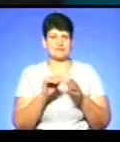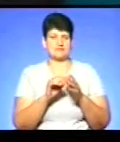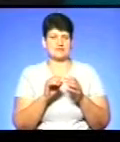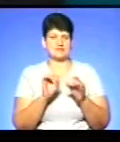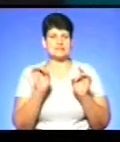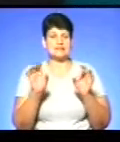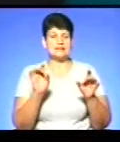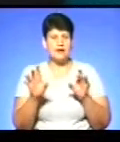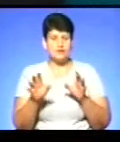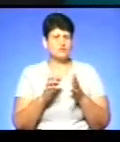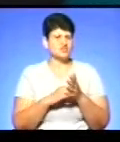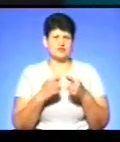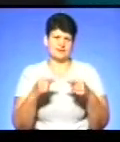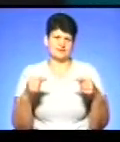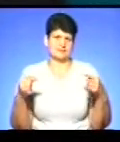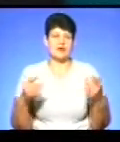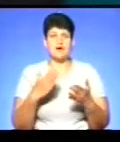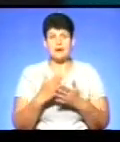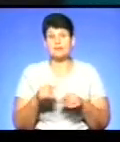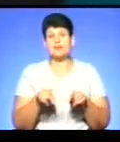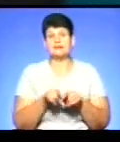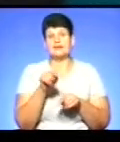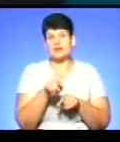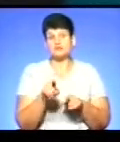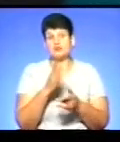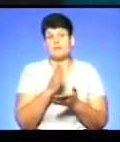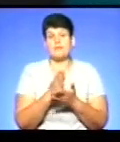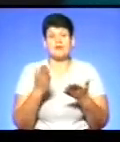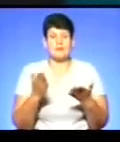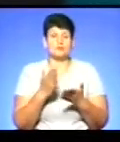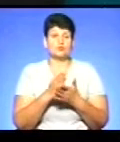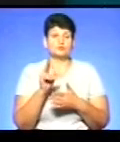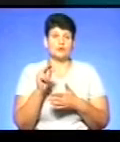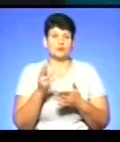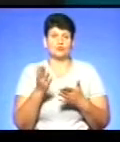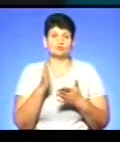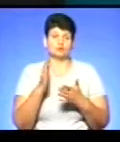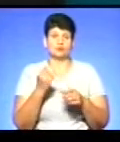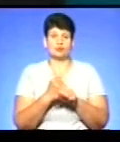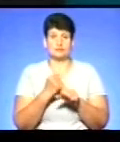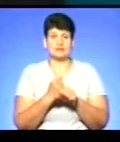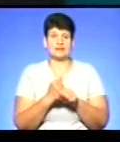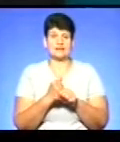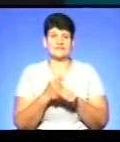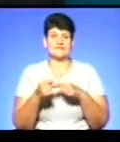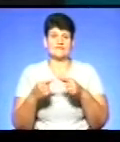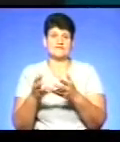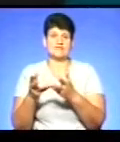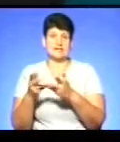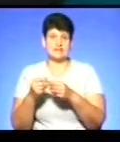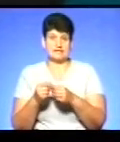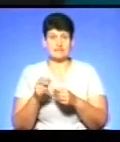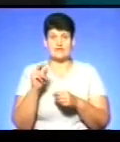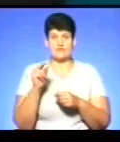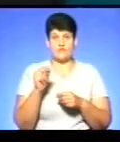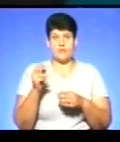різні, але тим не менше, як кажуть, маємо те, що маємо. Маємо ту дату, від якої вже будемо робити відлік суто цифрового без